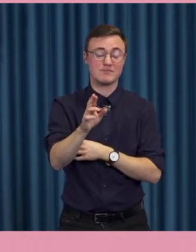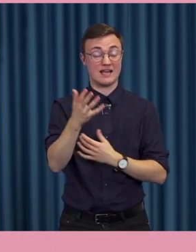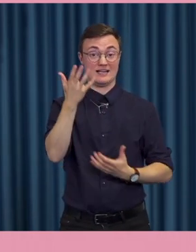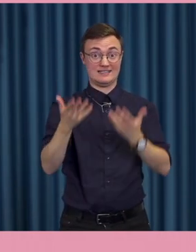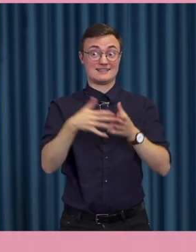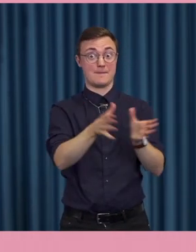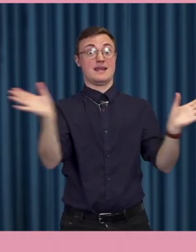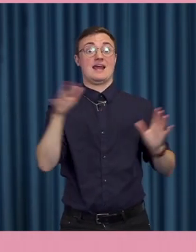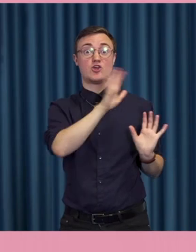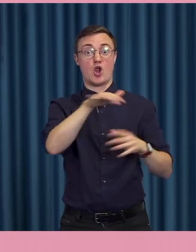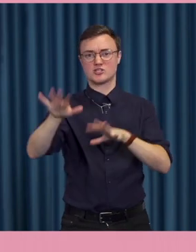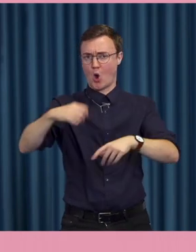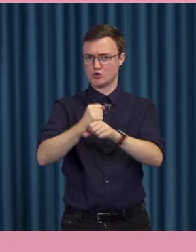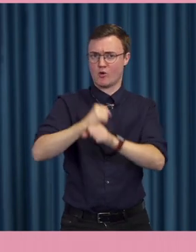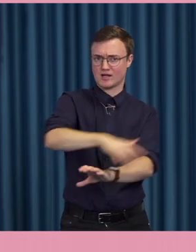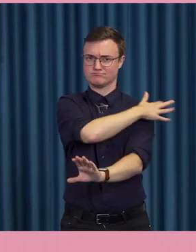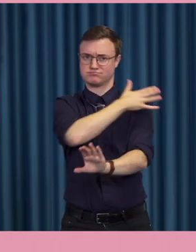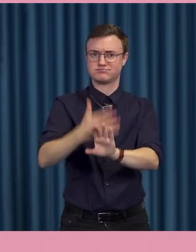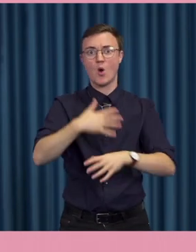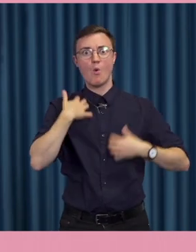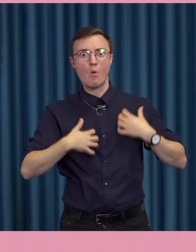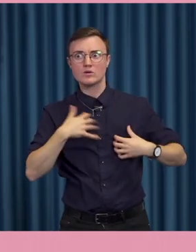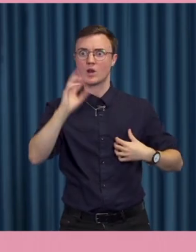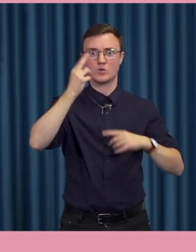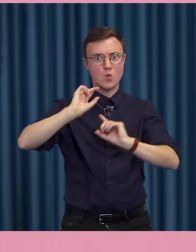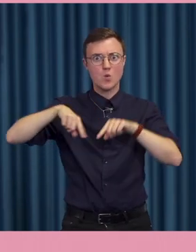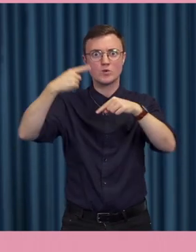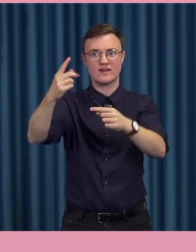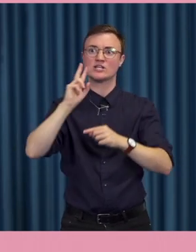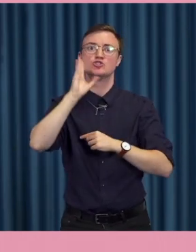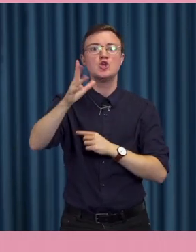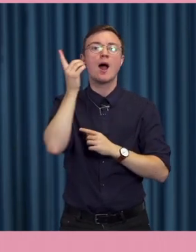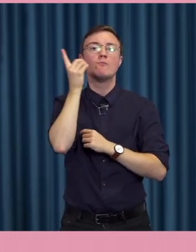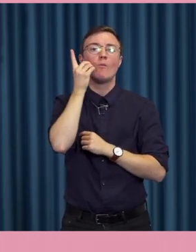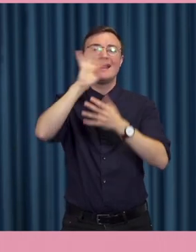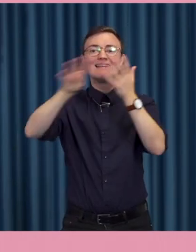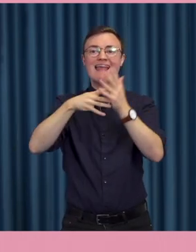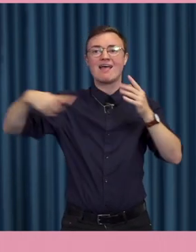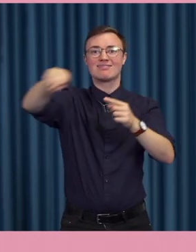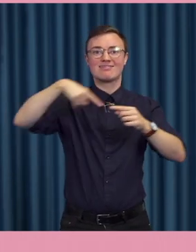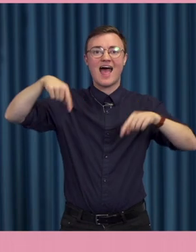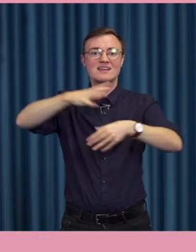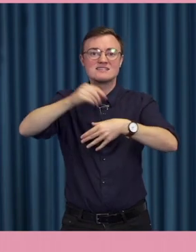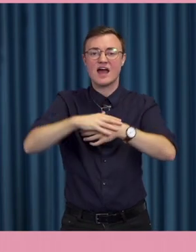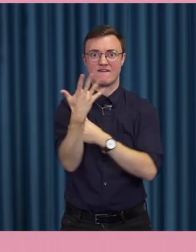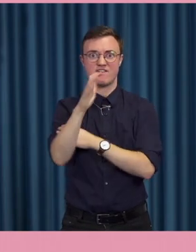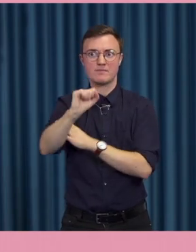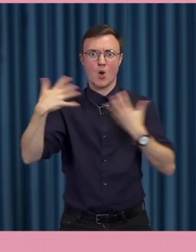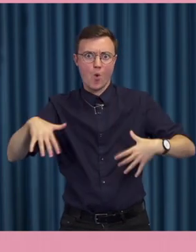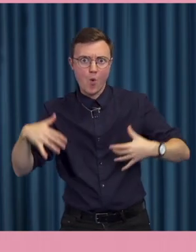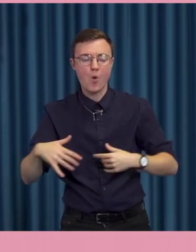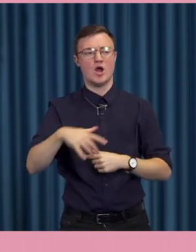rörelse som har jobbat länge med oron inför utvecklingen av det nya mobilnätet i Sverige. Där delar man extremt mycket